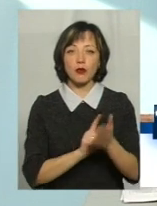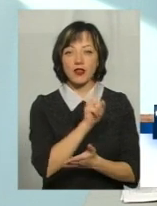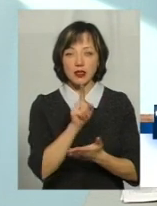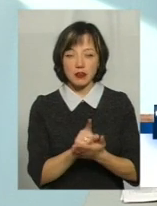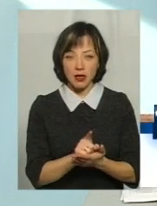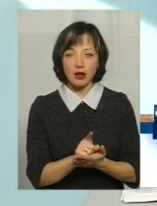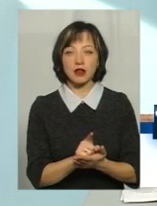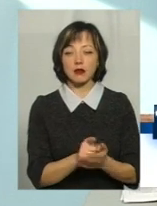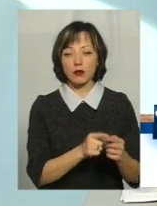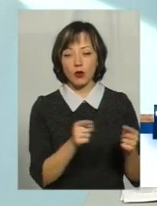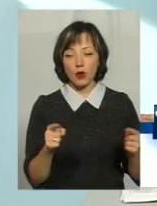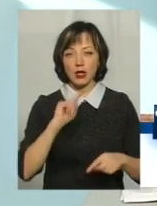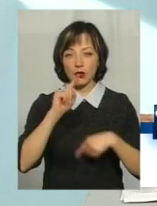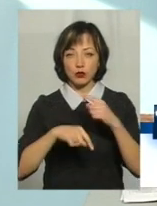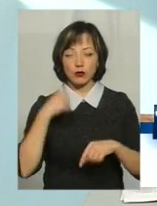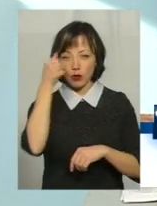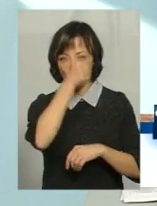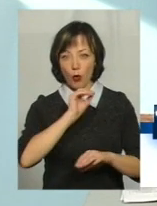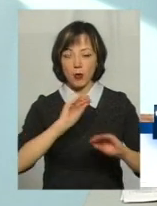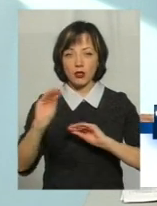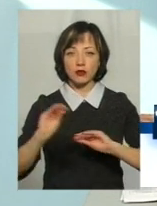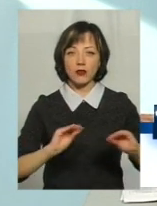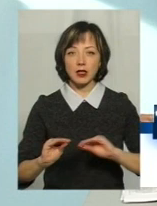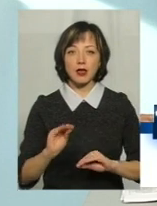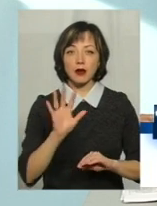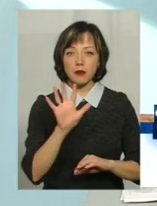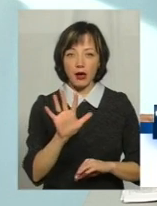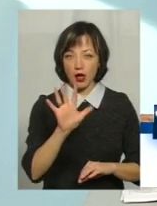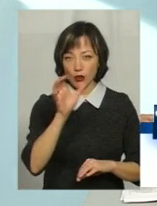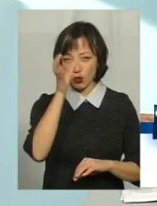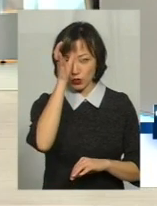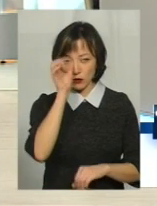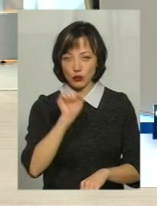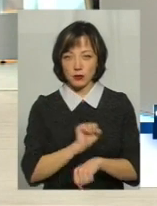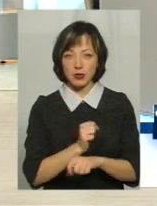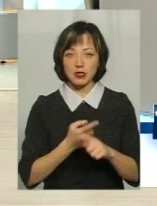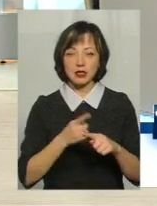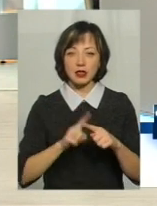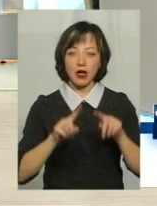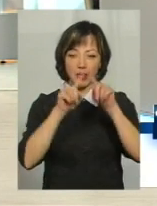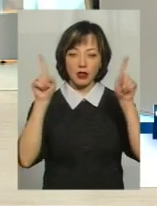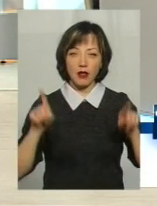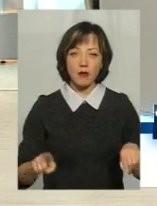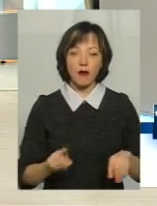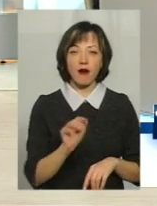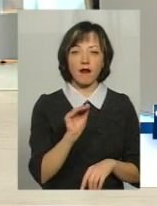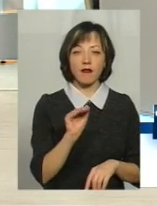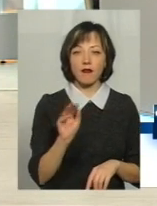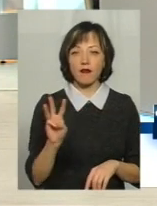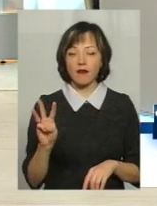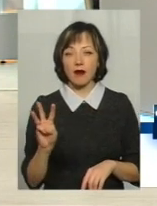'язалися протягом наступного року облаштувати 5 розумних зупинок. Це зупинки з таблом, з Wi-Fi, з